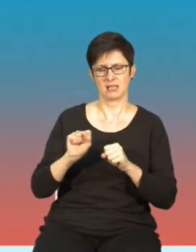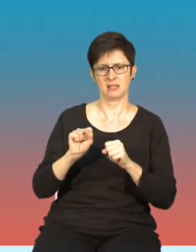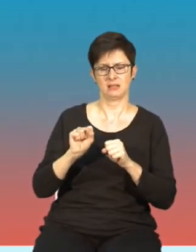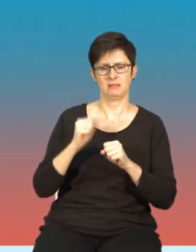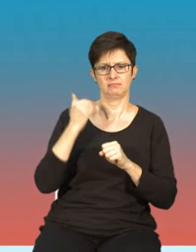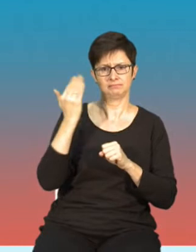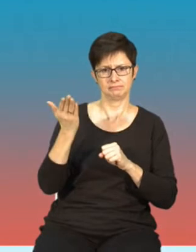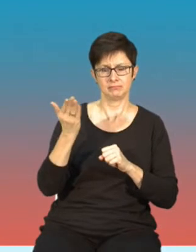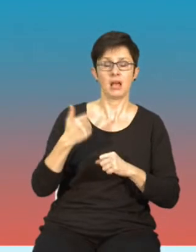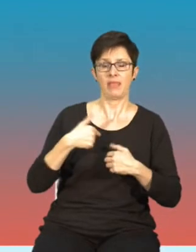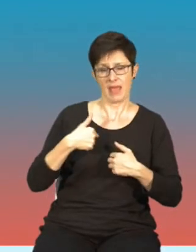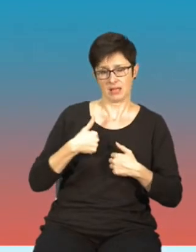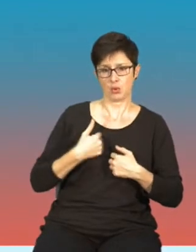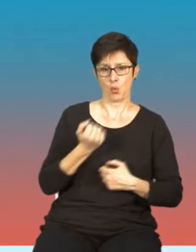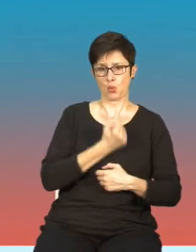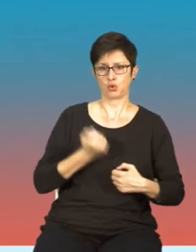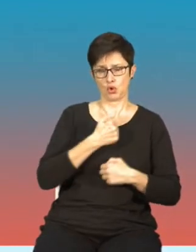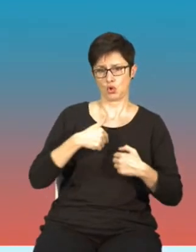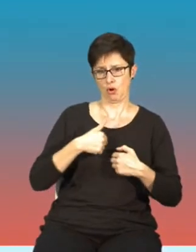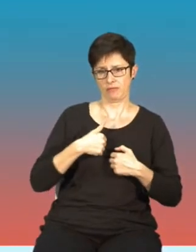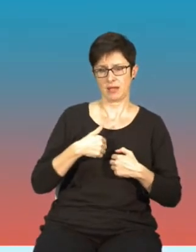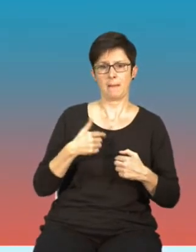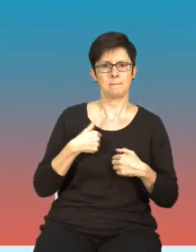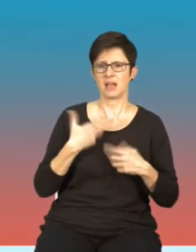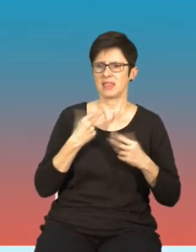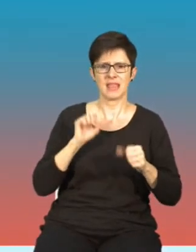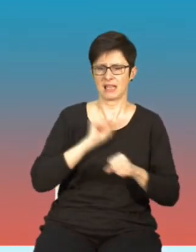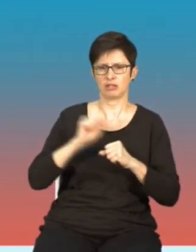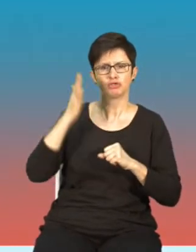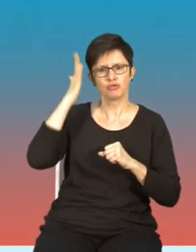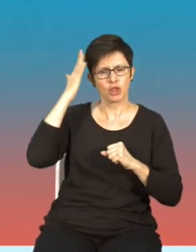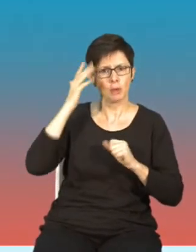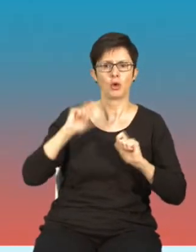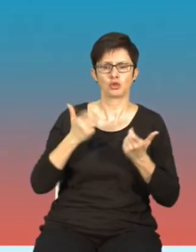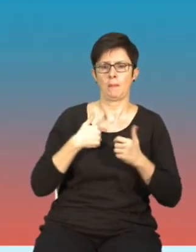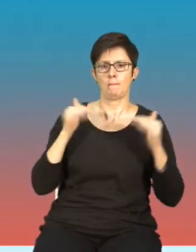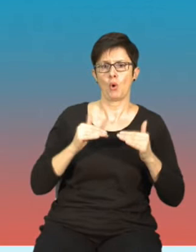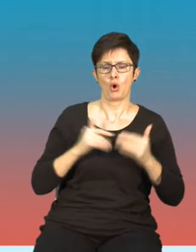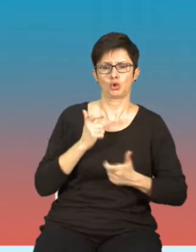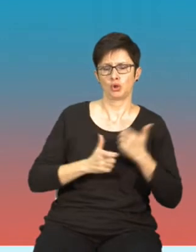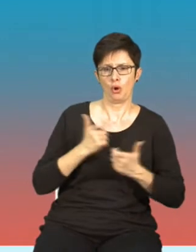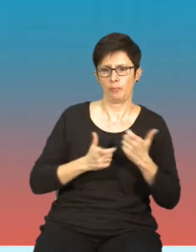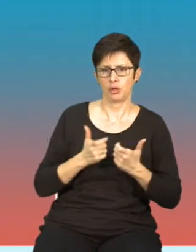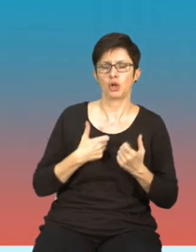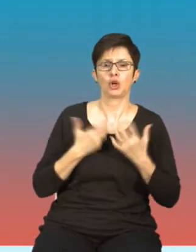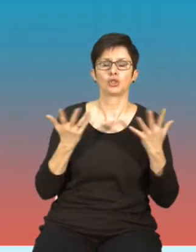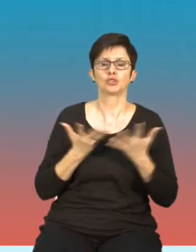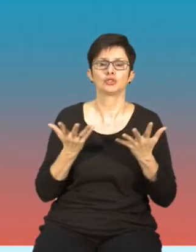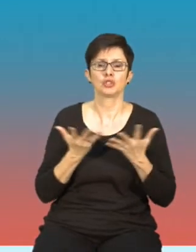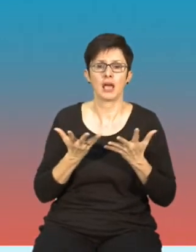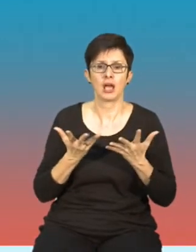nas, użytkowników, że nie jesteśmy świadomi, co można i gdzie